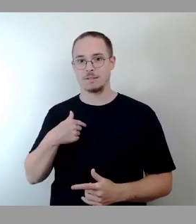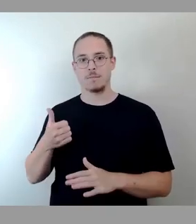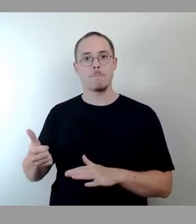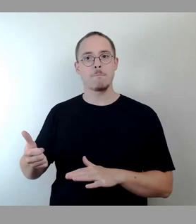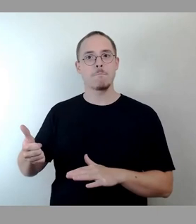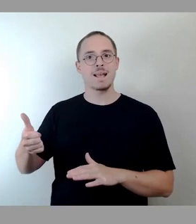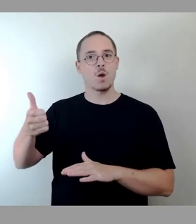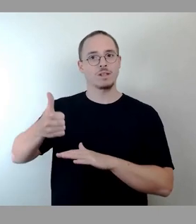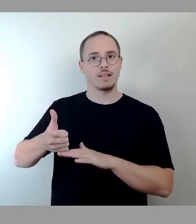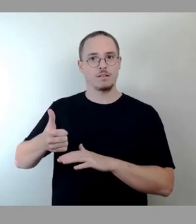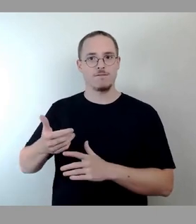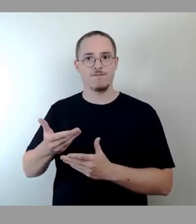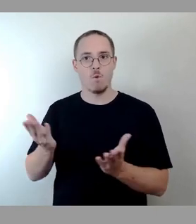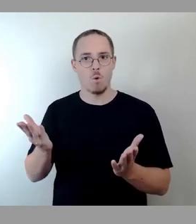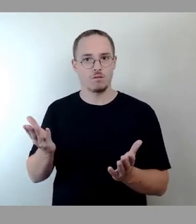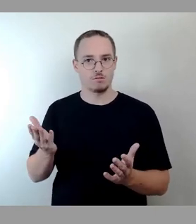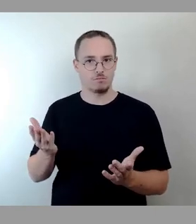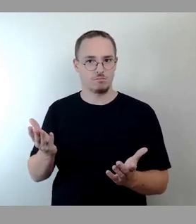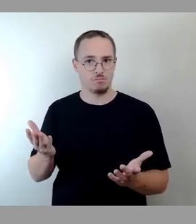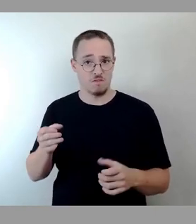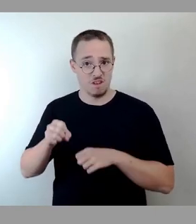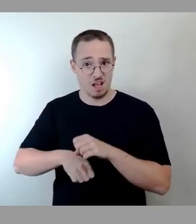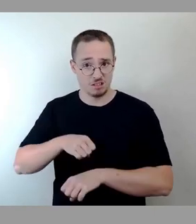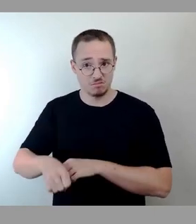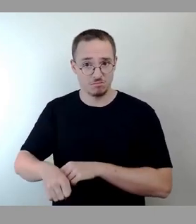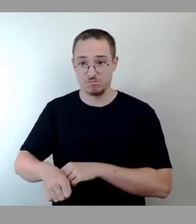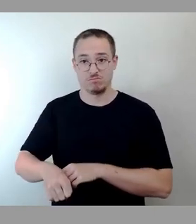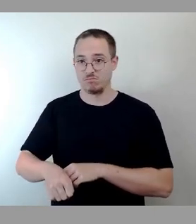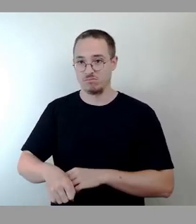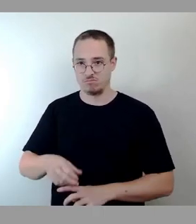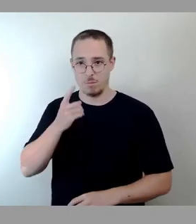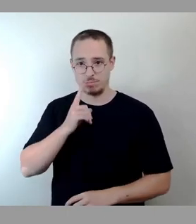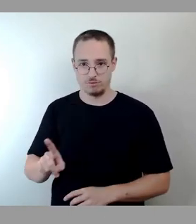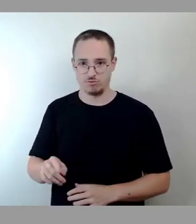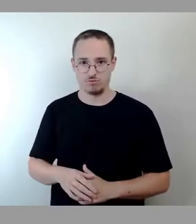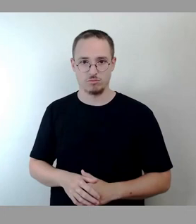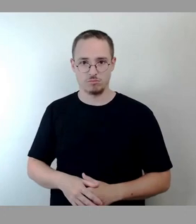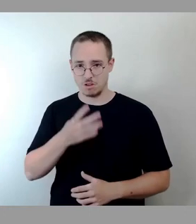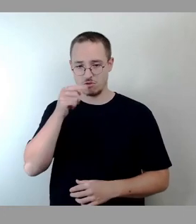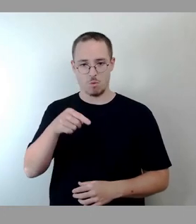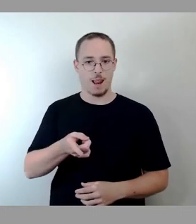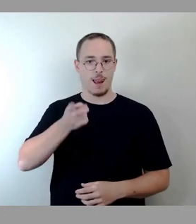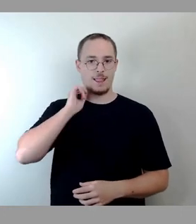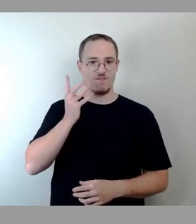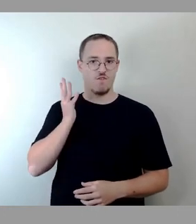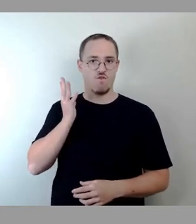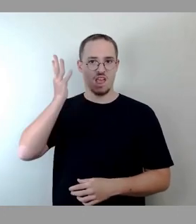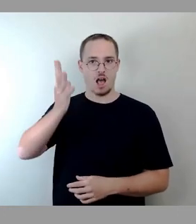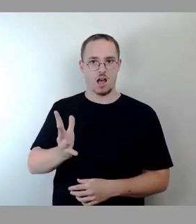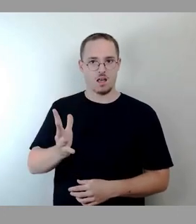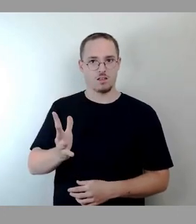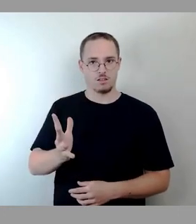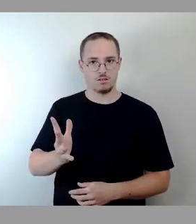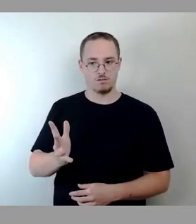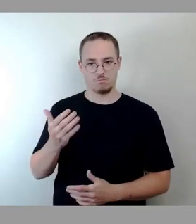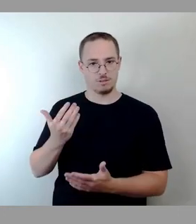Weit gefehlt. Wenn wir jetzt mal da unten drunter gucken, sehen wir, was in den letzten fünf Jahren im Radverkehr passiert ist. Da